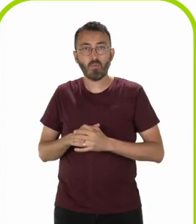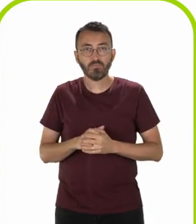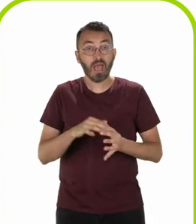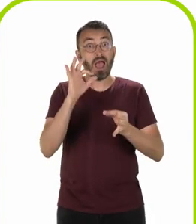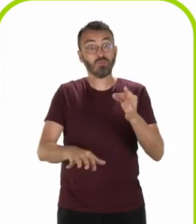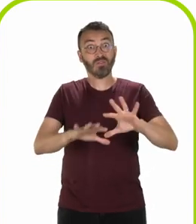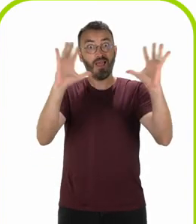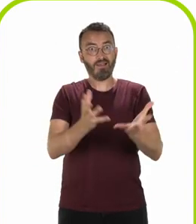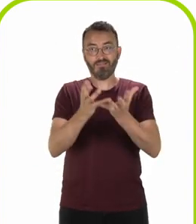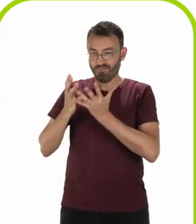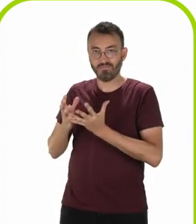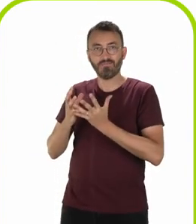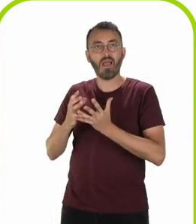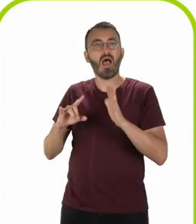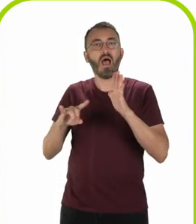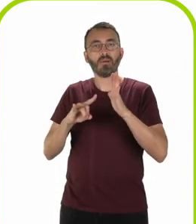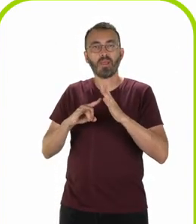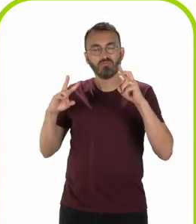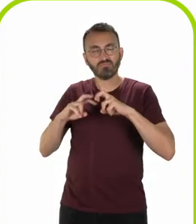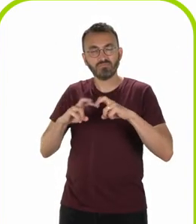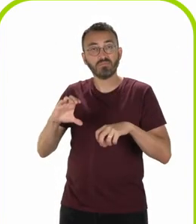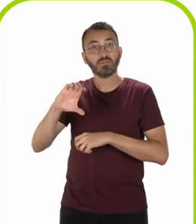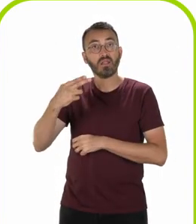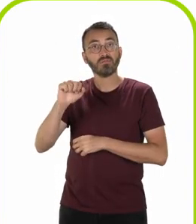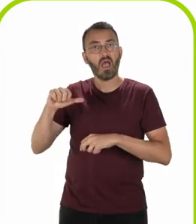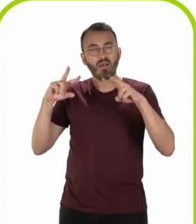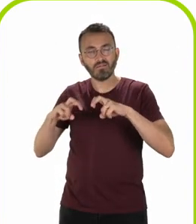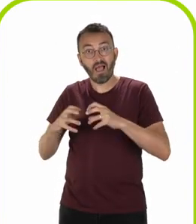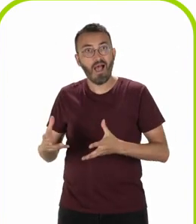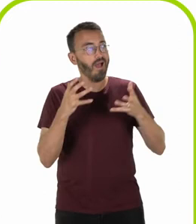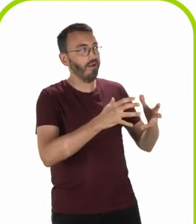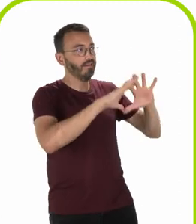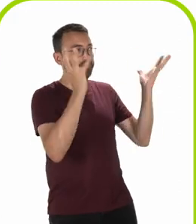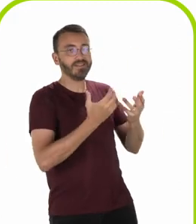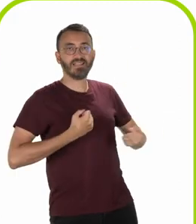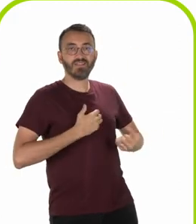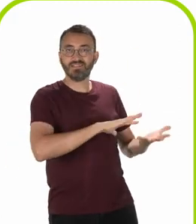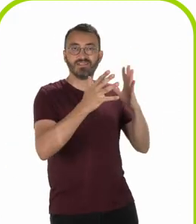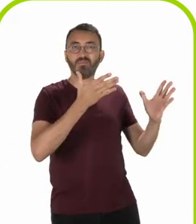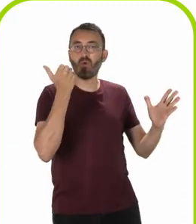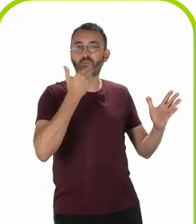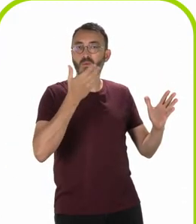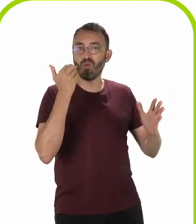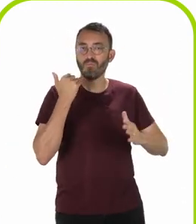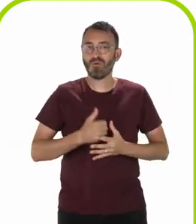Les résultats sont analysés par votre MDPH et par la CNSA pour améliorer le service aux personnes.